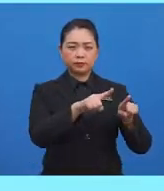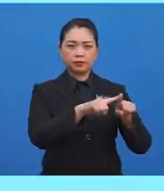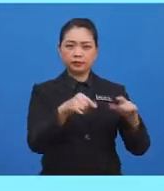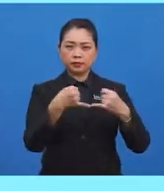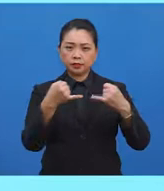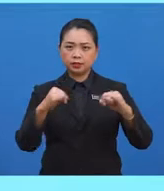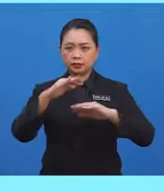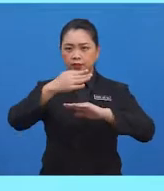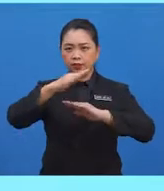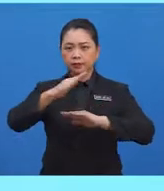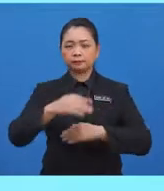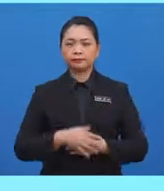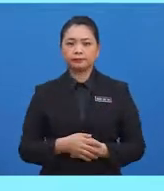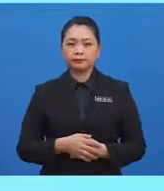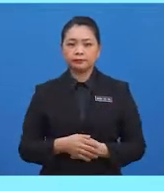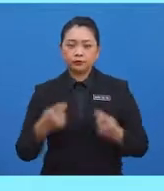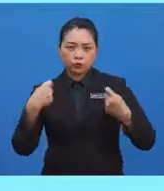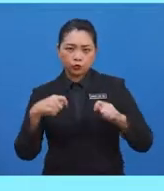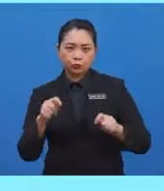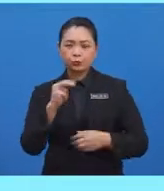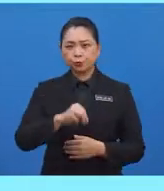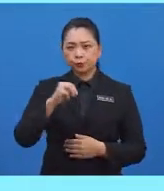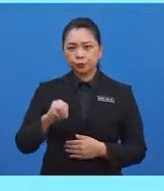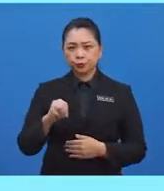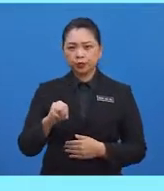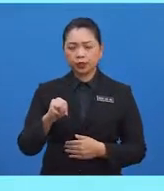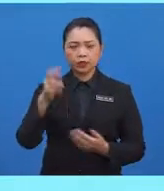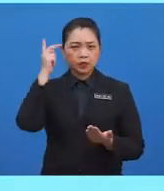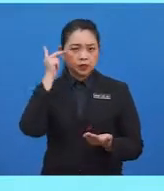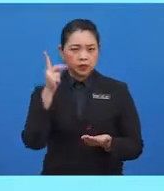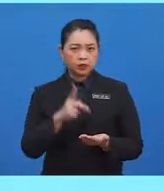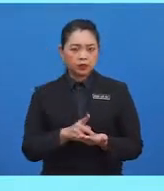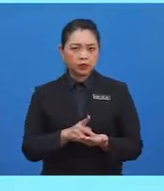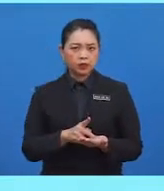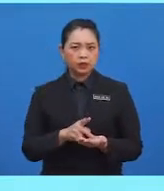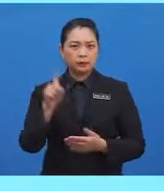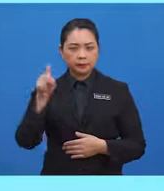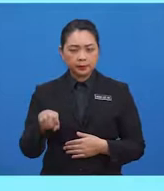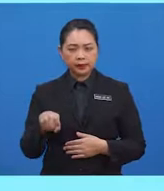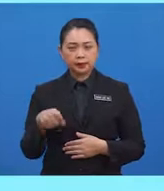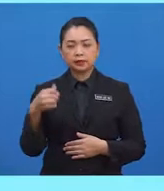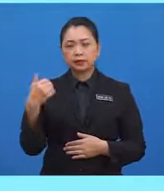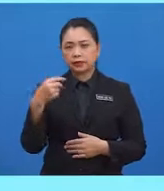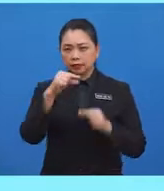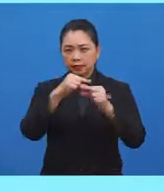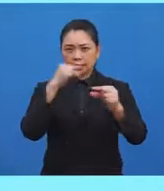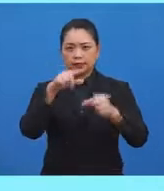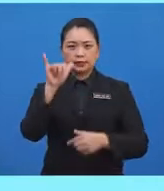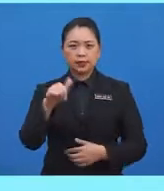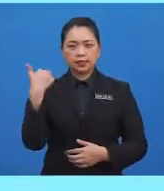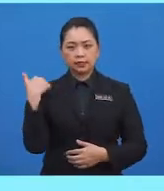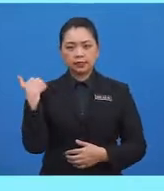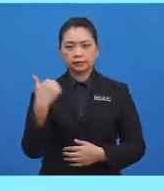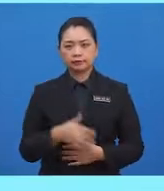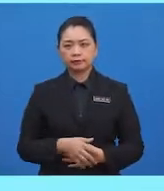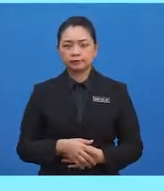mari kita lihat tingkap di sekeliling kita. Terdapat pelbagai jenis